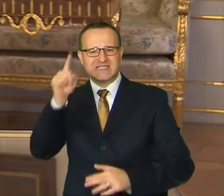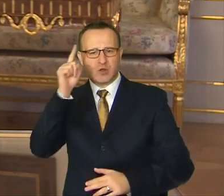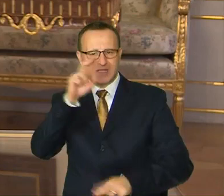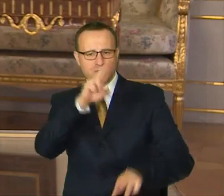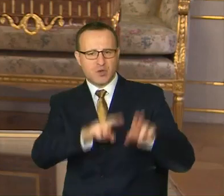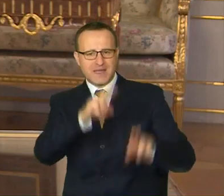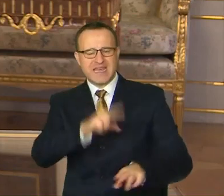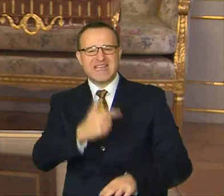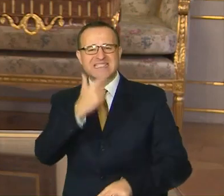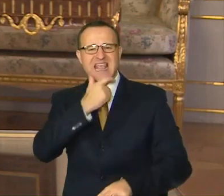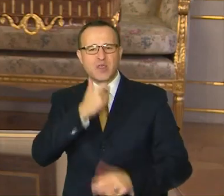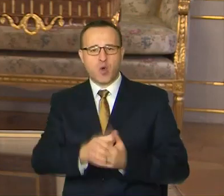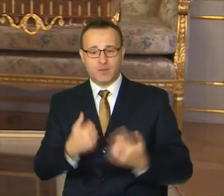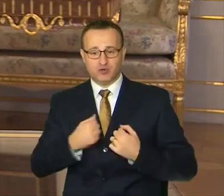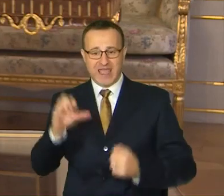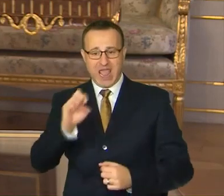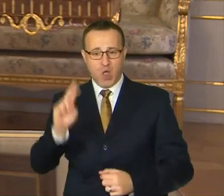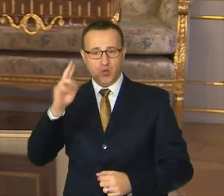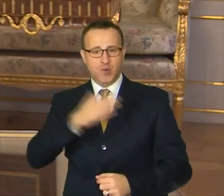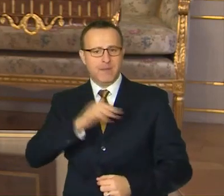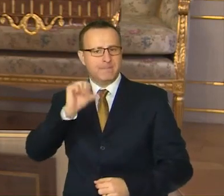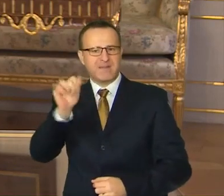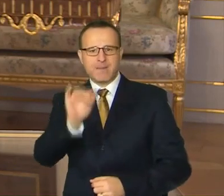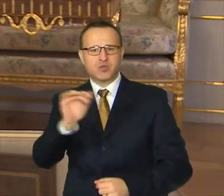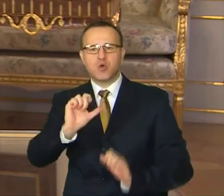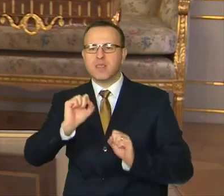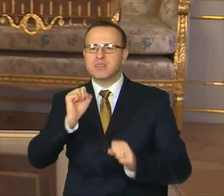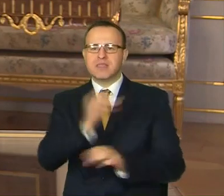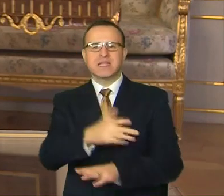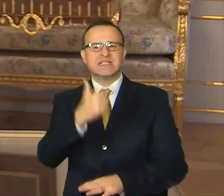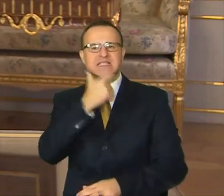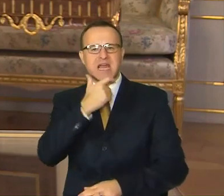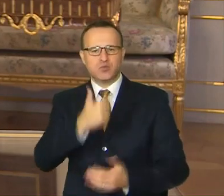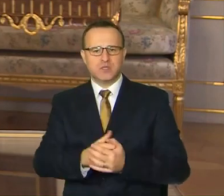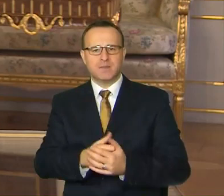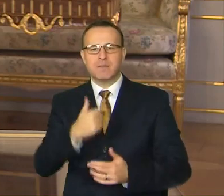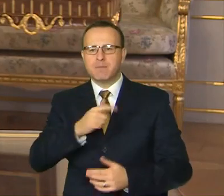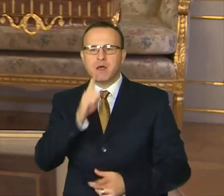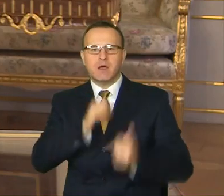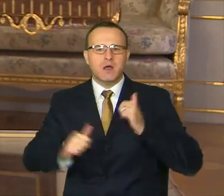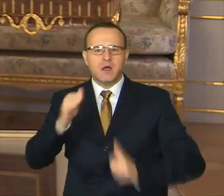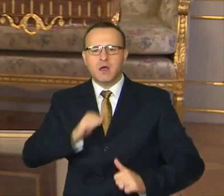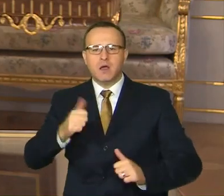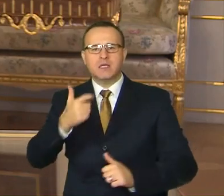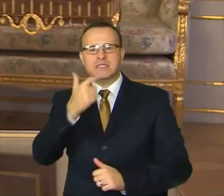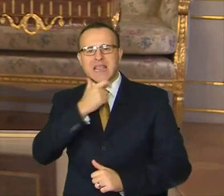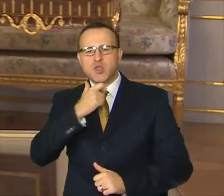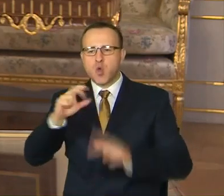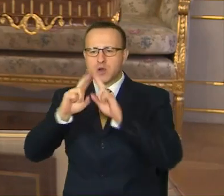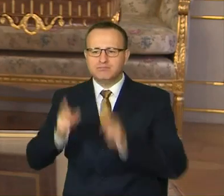keďže sme najrychlejšie stárnúca krajina v Európskej únii a máme nedostatok zariadení a personálu na počet obyvateľov.